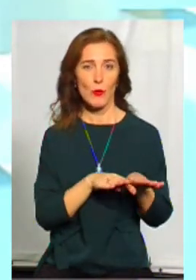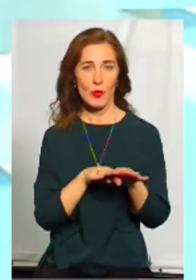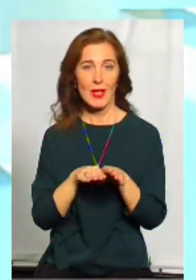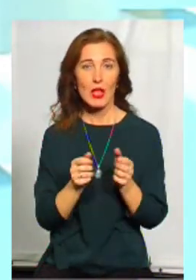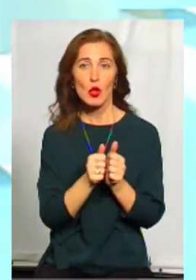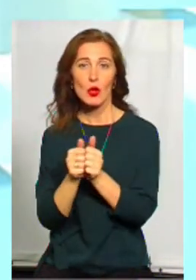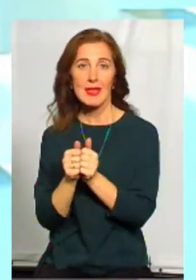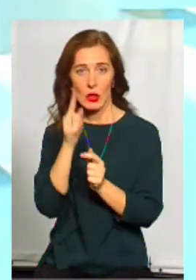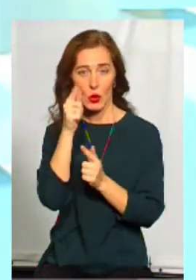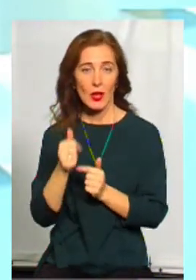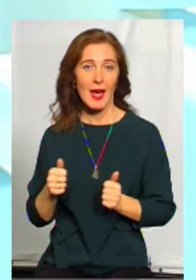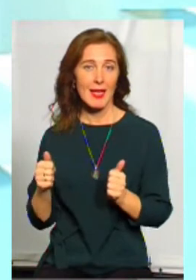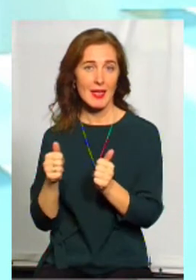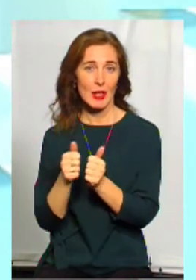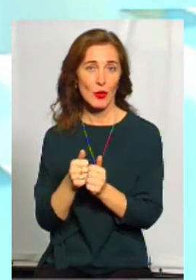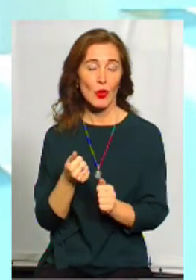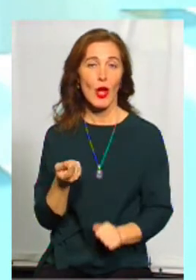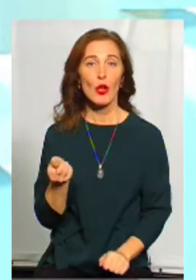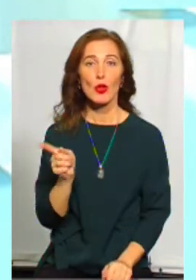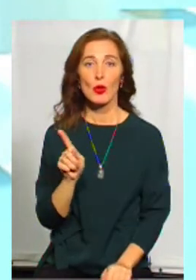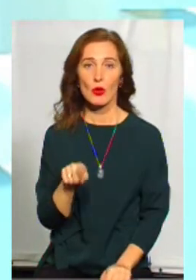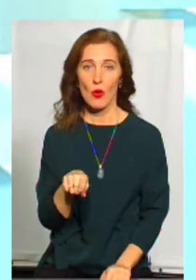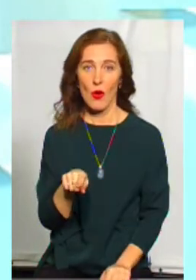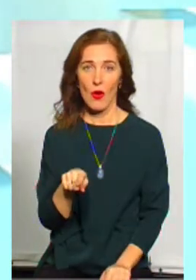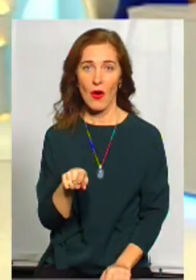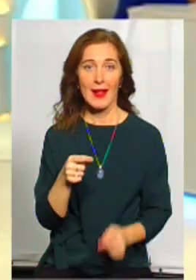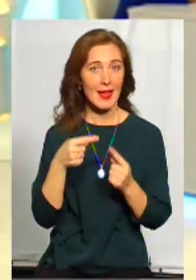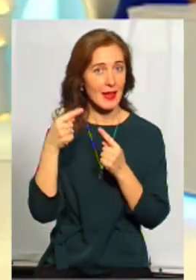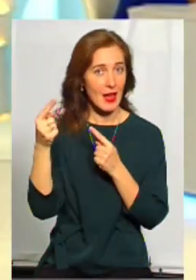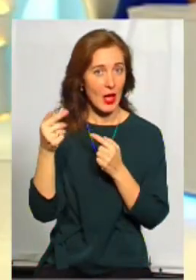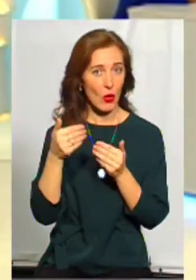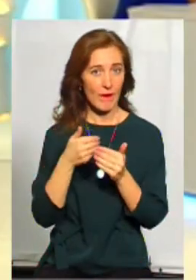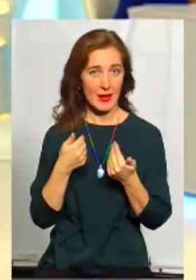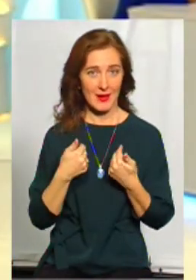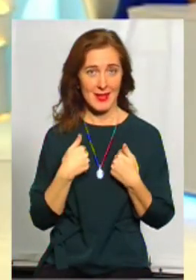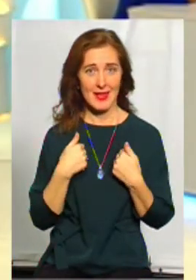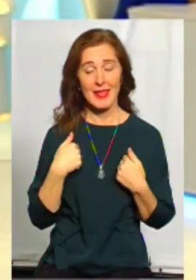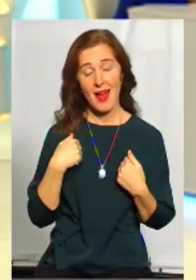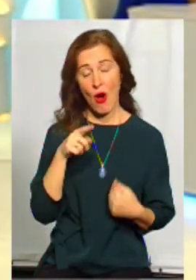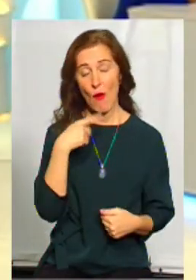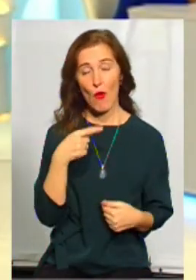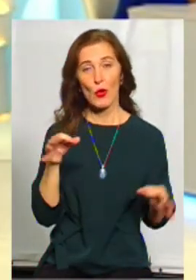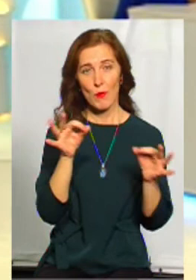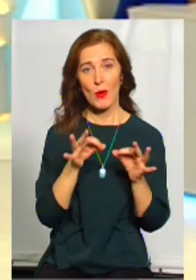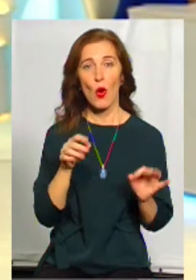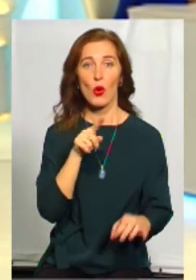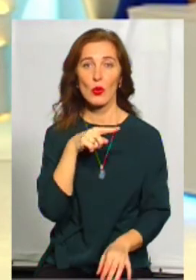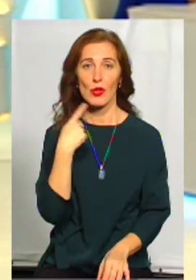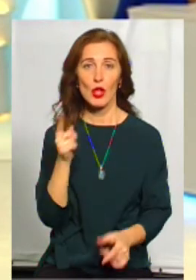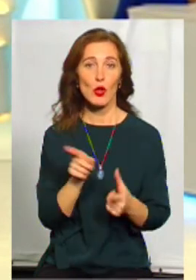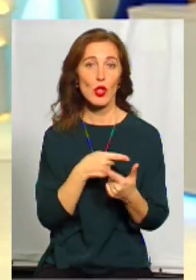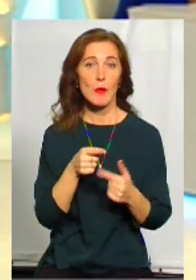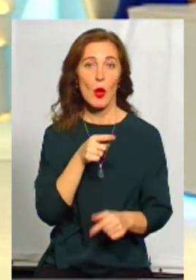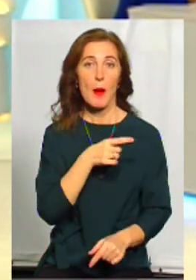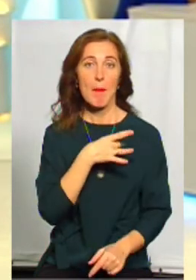сусідньою країною, то недалекою нам, ну, я говорю про Росію, чи про